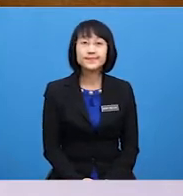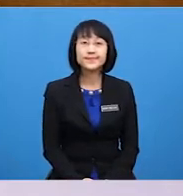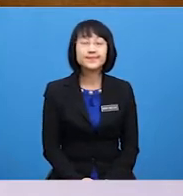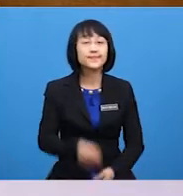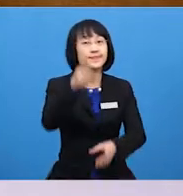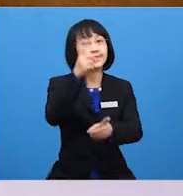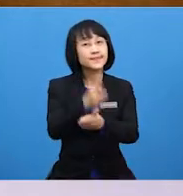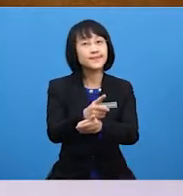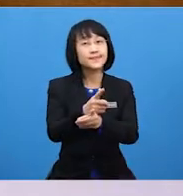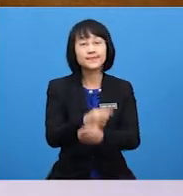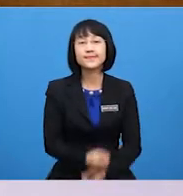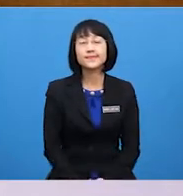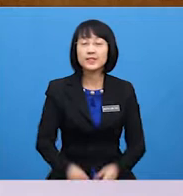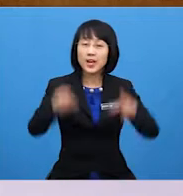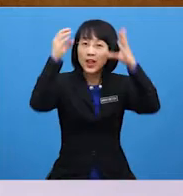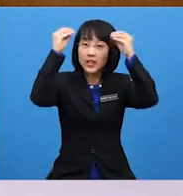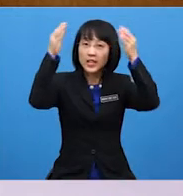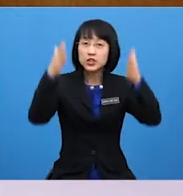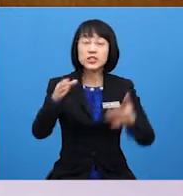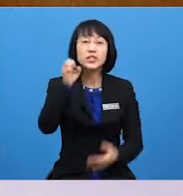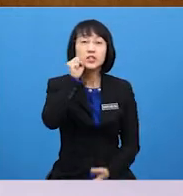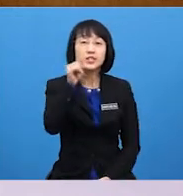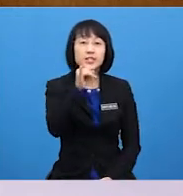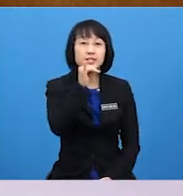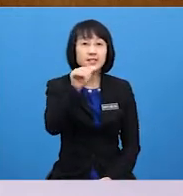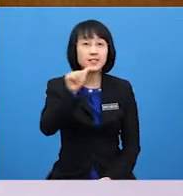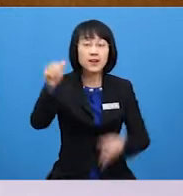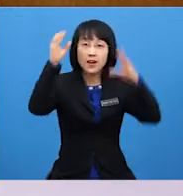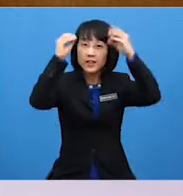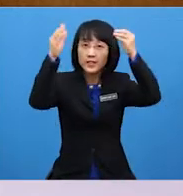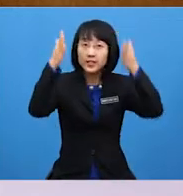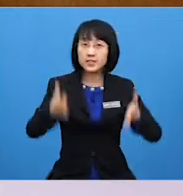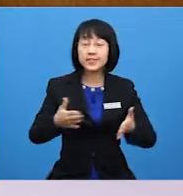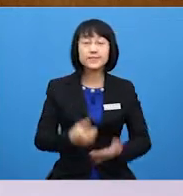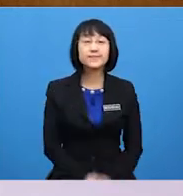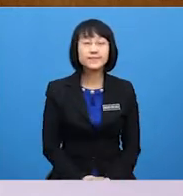Correct Teacher She is a teacher